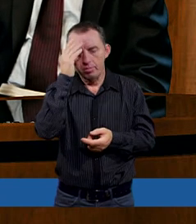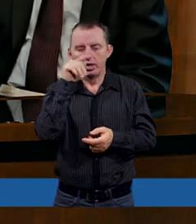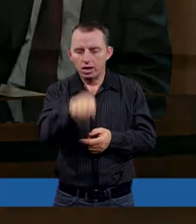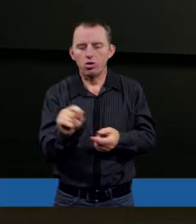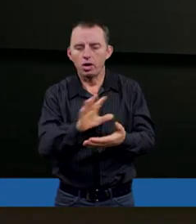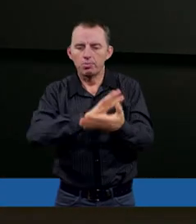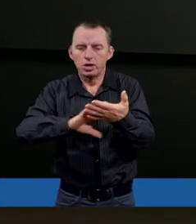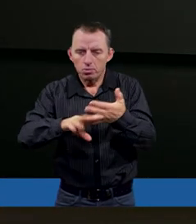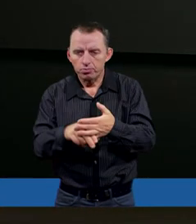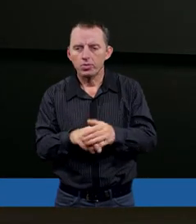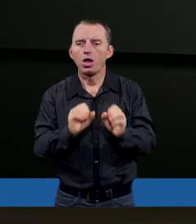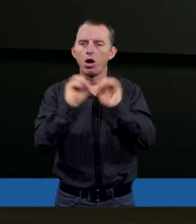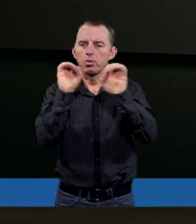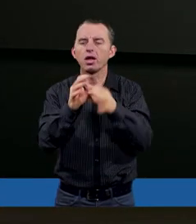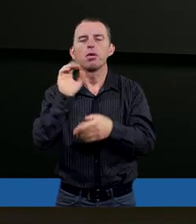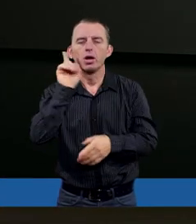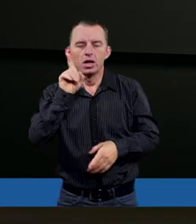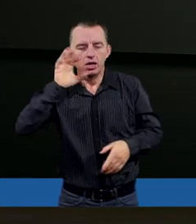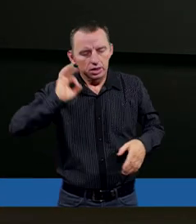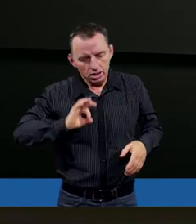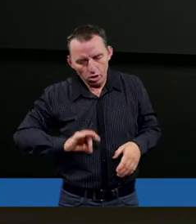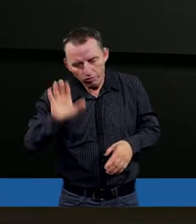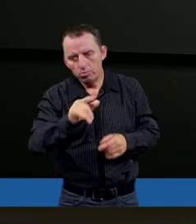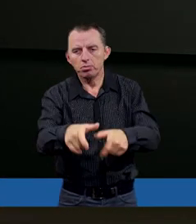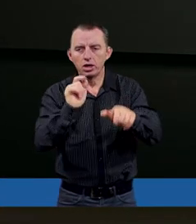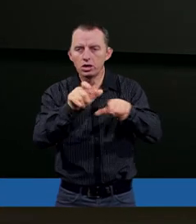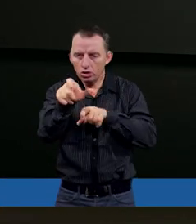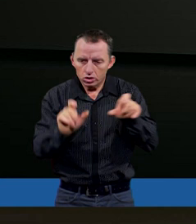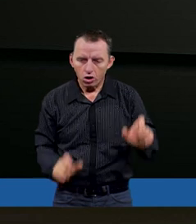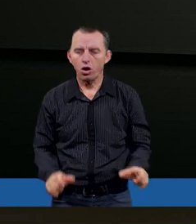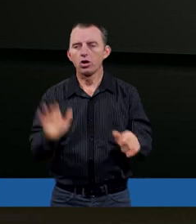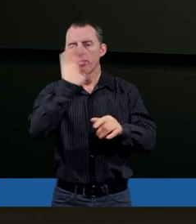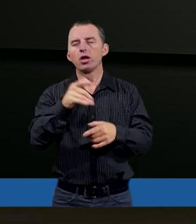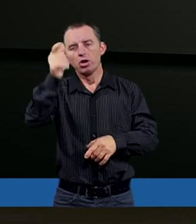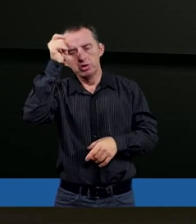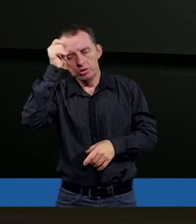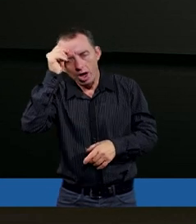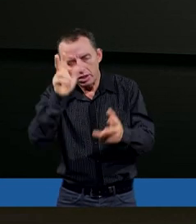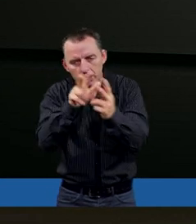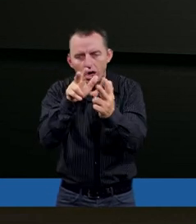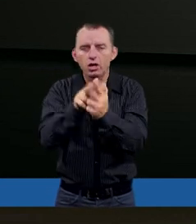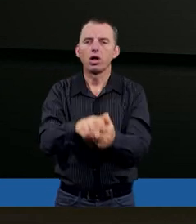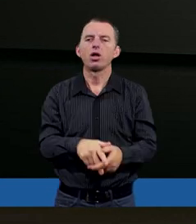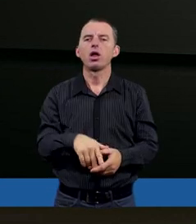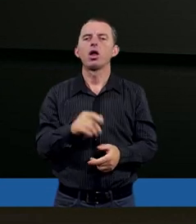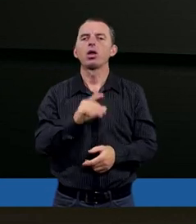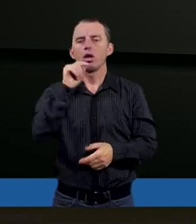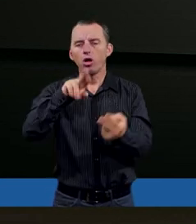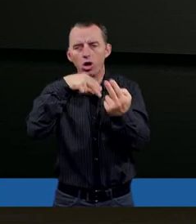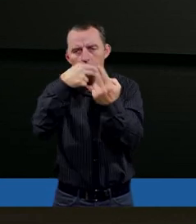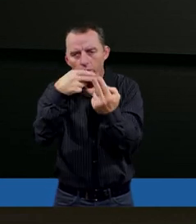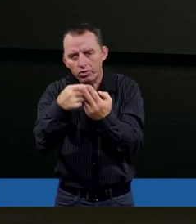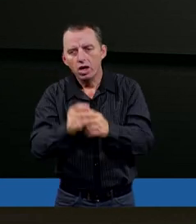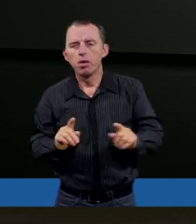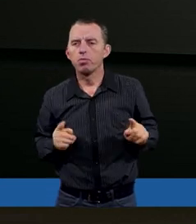objawia, że tam byli synowie Boży, prawda? Przed tronem Bożym, że go szatan zaatakował, tak? Że Bóg w odpowiedzi na pewną